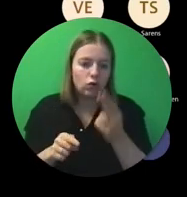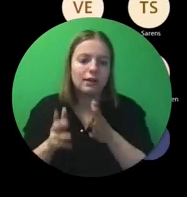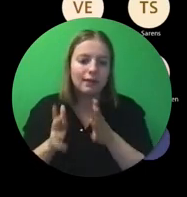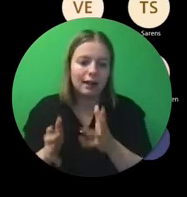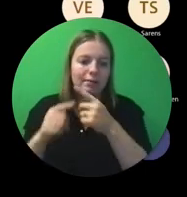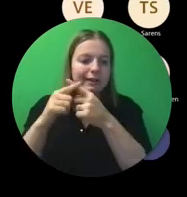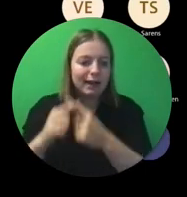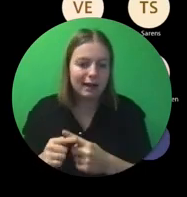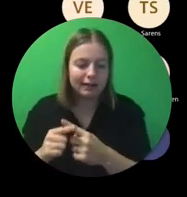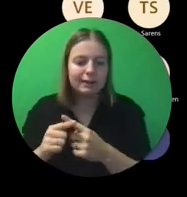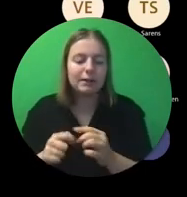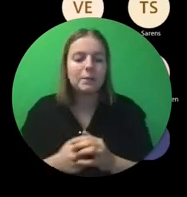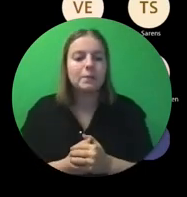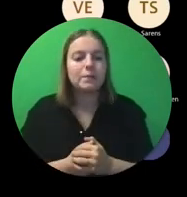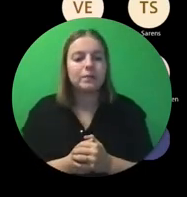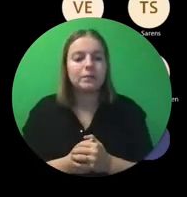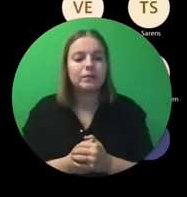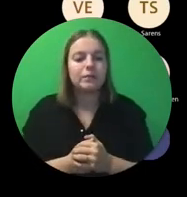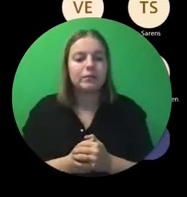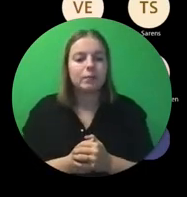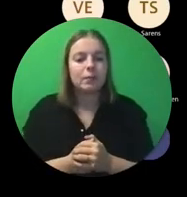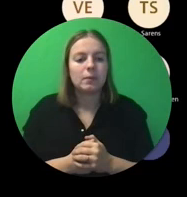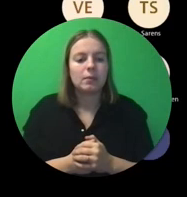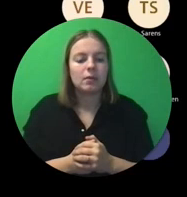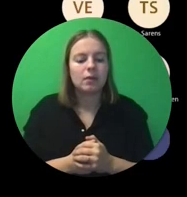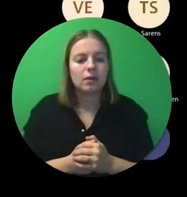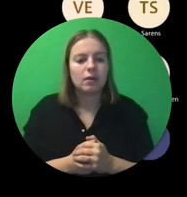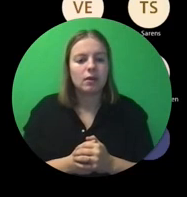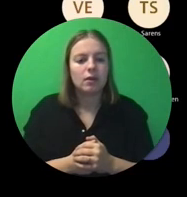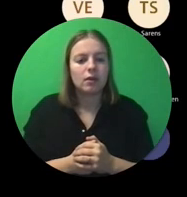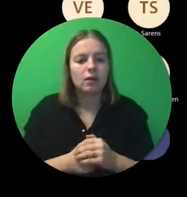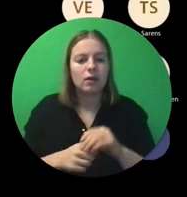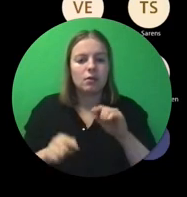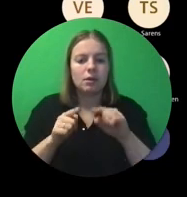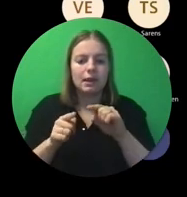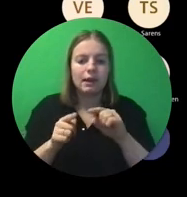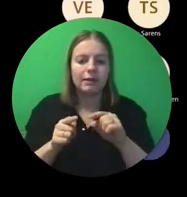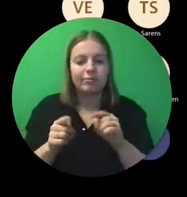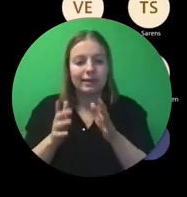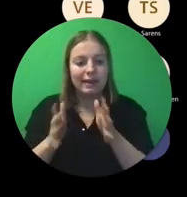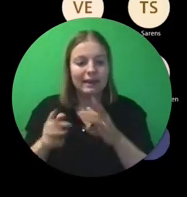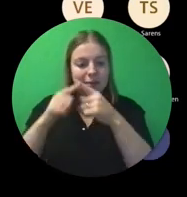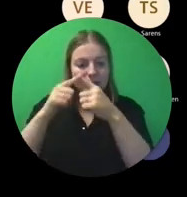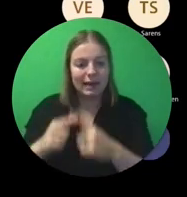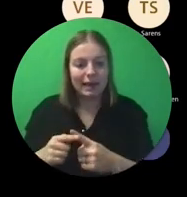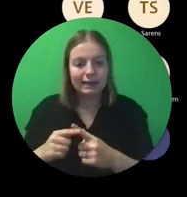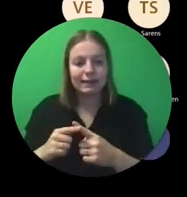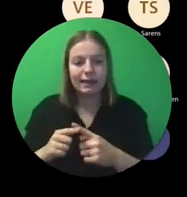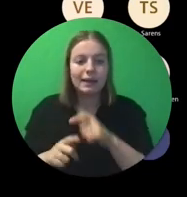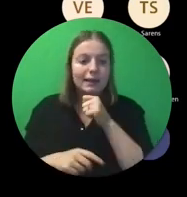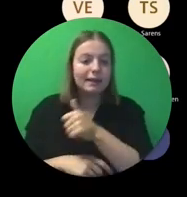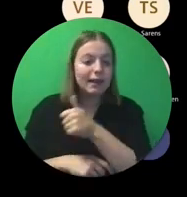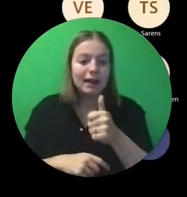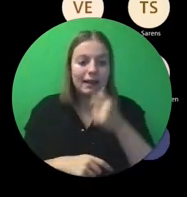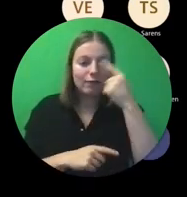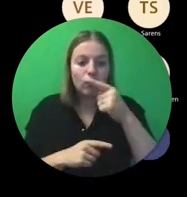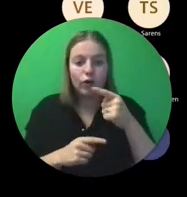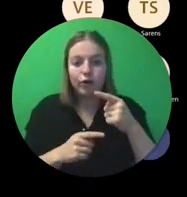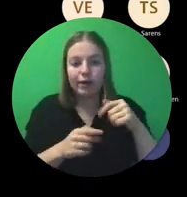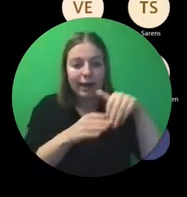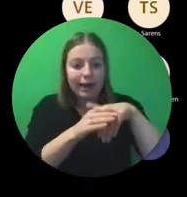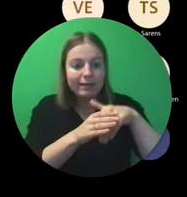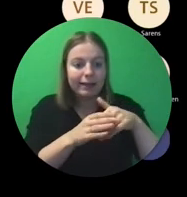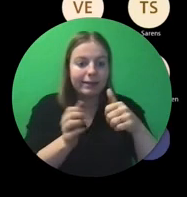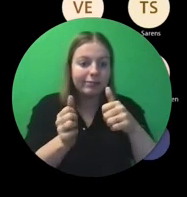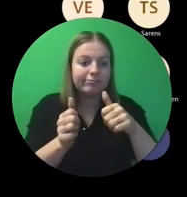De activiteit, dus dat bewijs dat ik hier noem, deelnemerslijst, is voor meer dan alleen onderlinge bijeenkomsten